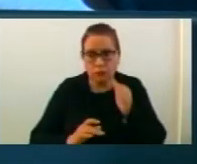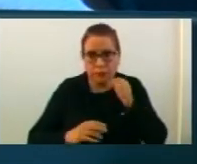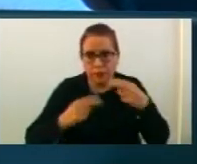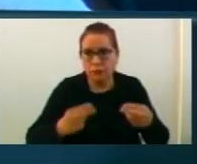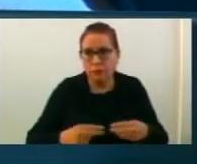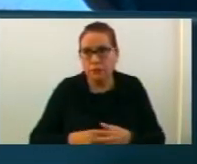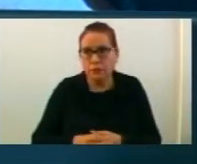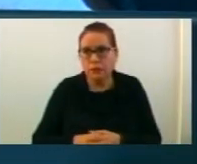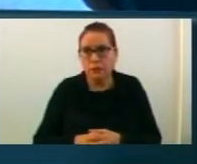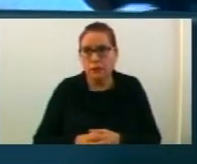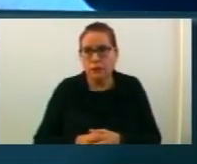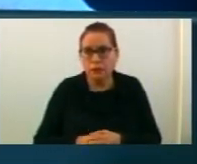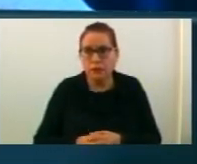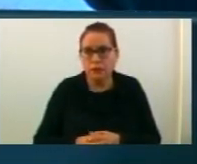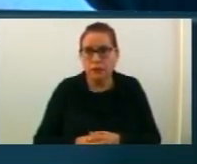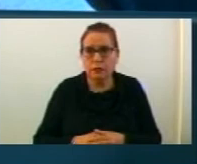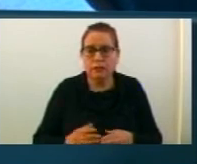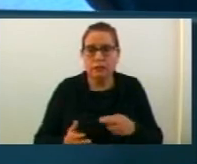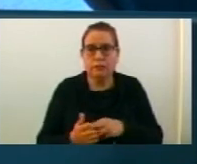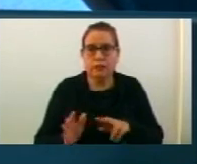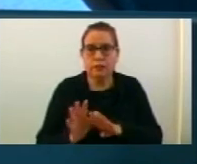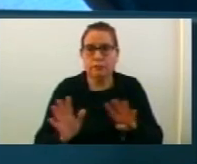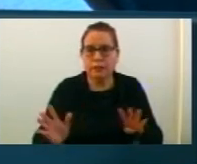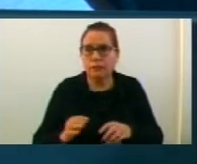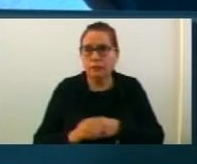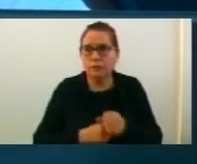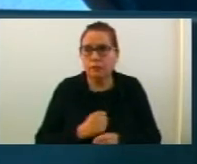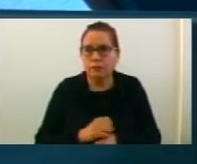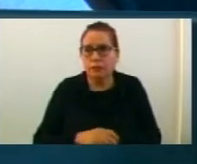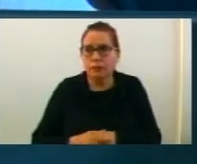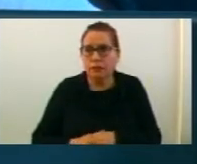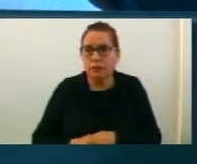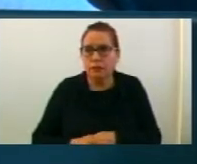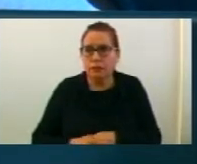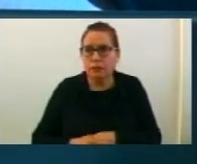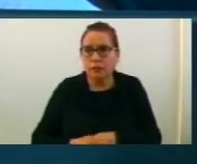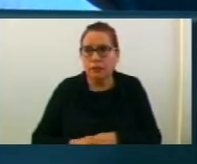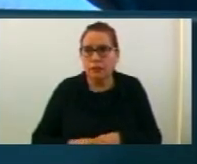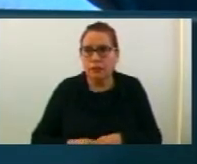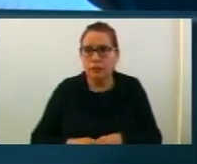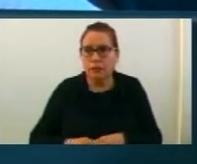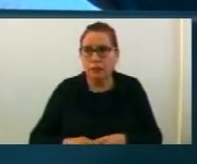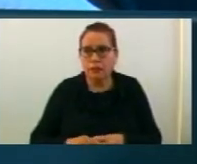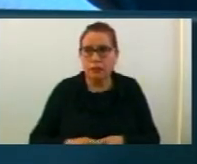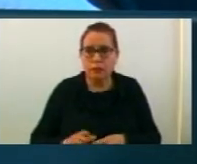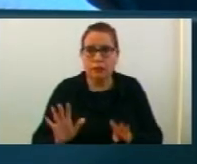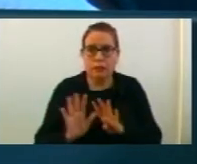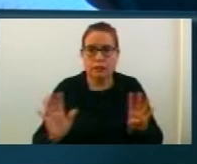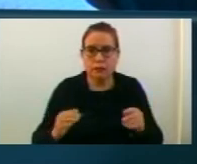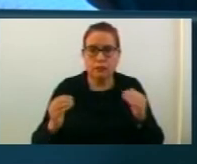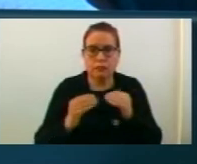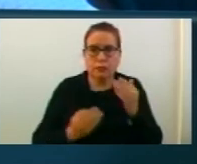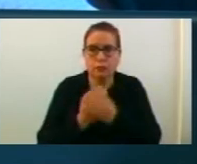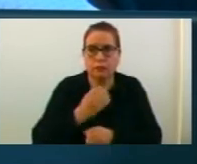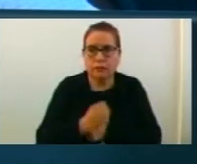добро сите случна в Медека, во 2015 година, во владењето на ВМРДО, мене, има добиено 19 согласности за